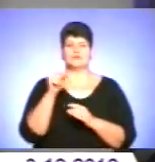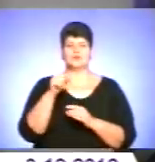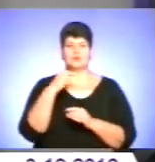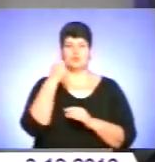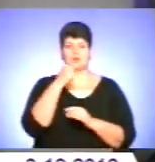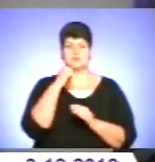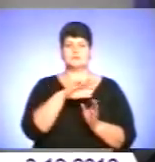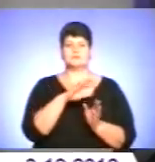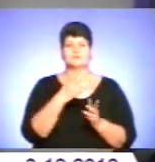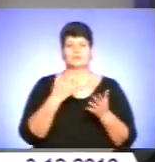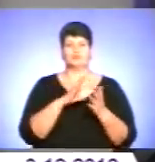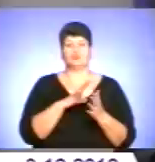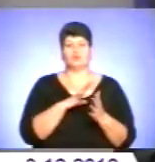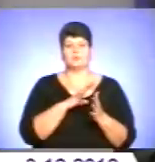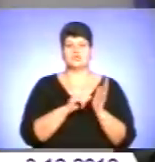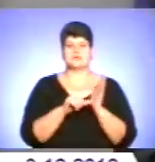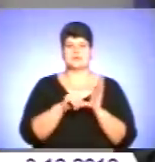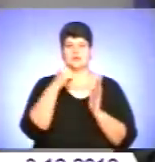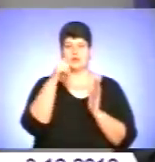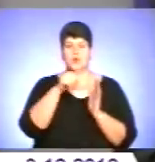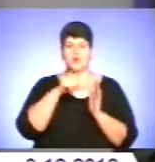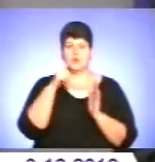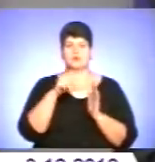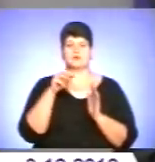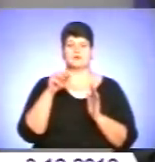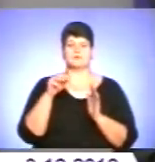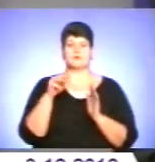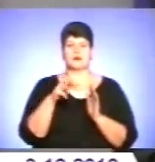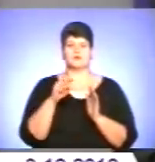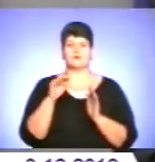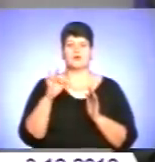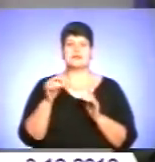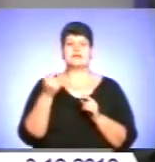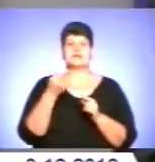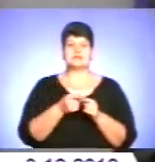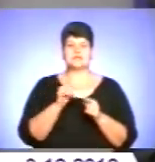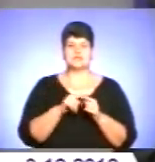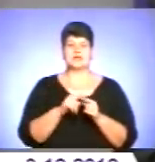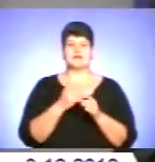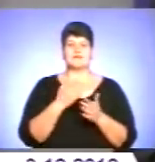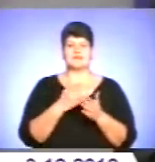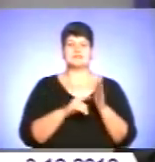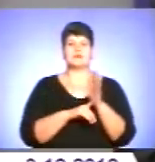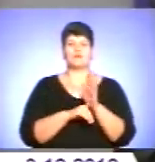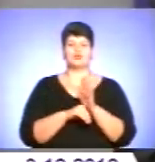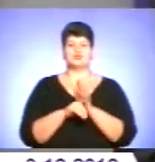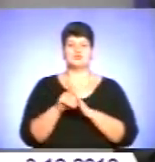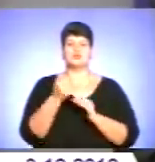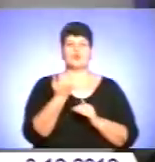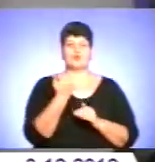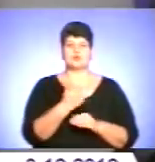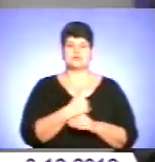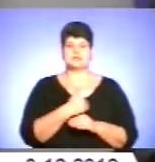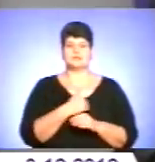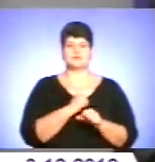60 років Михайлу Якубачу Форгелю. І, до слова, він, власне, і заснував, започаткував з його ініціативи в